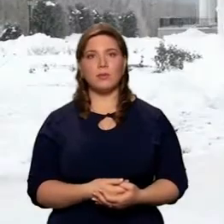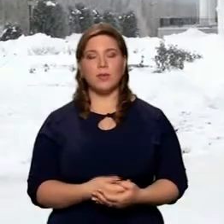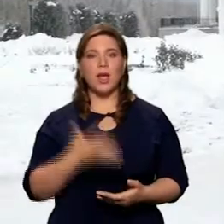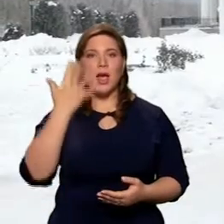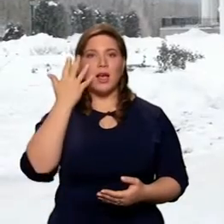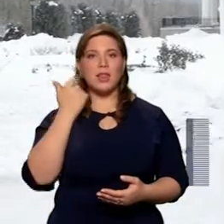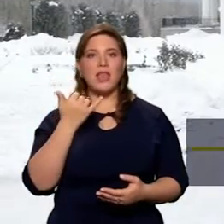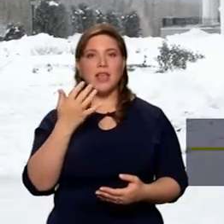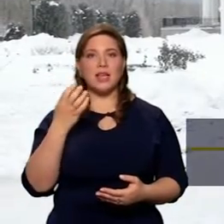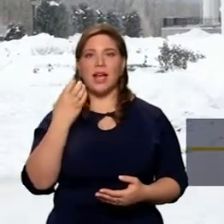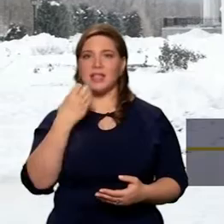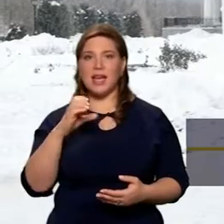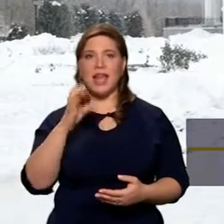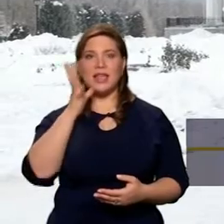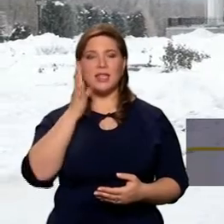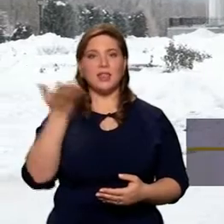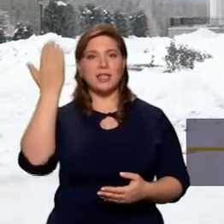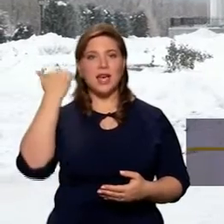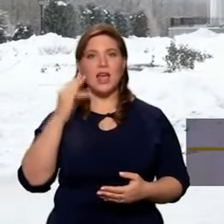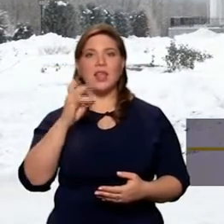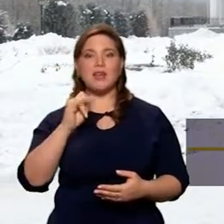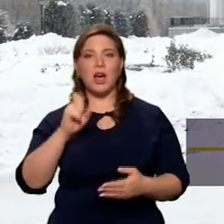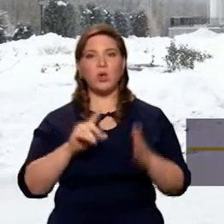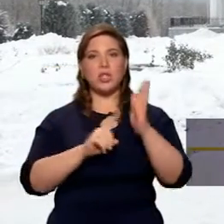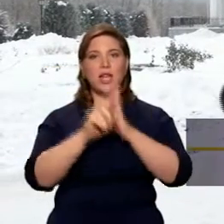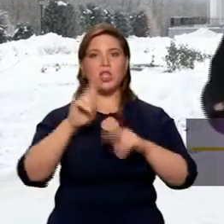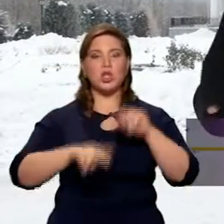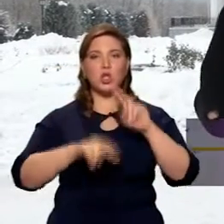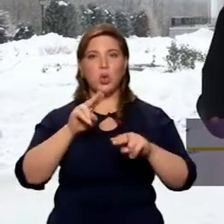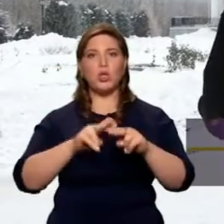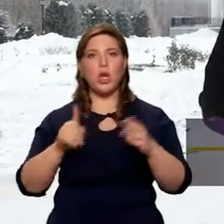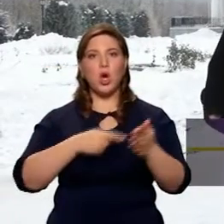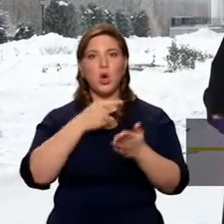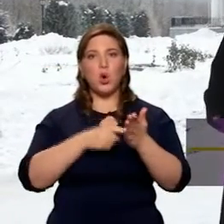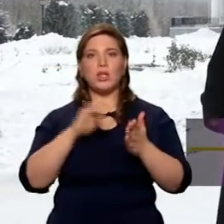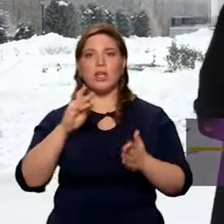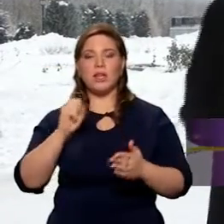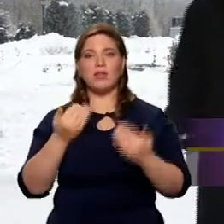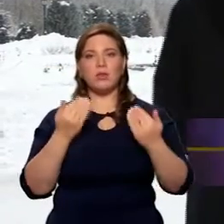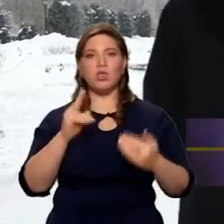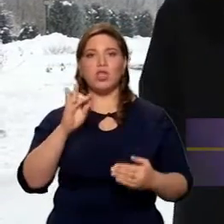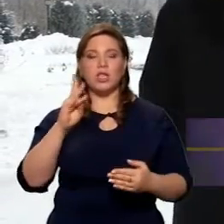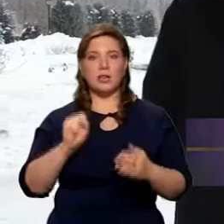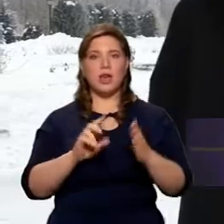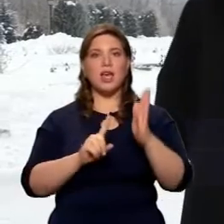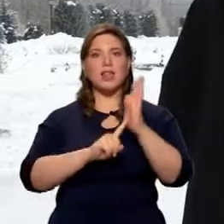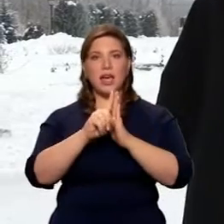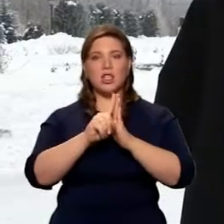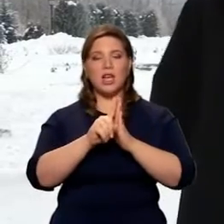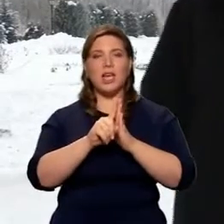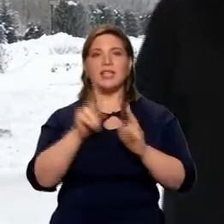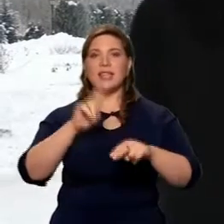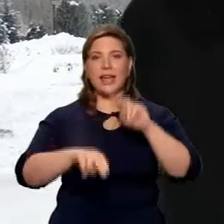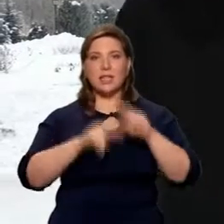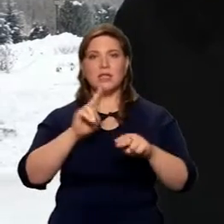Когда несколько столетий назад новгородцы начали строить город Хвынов, сегодняшний Киров, они начали это с